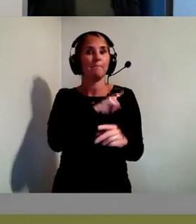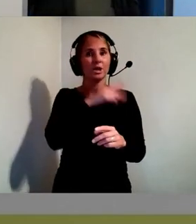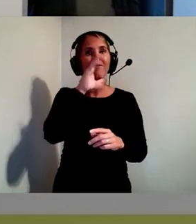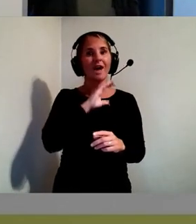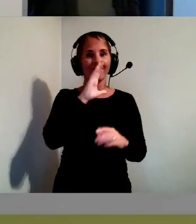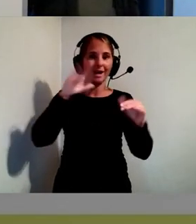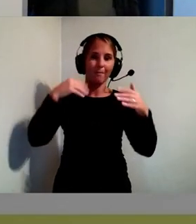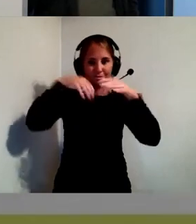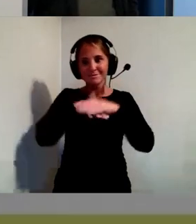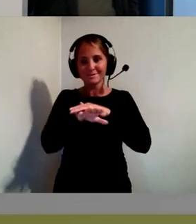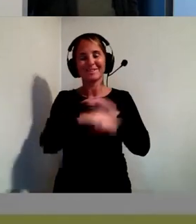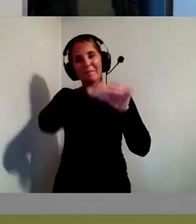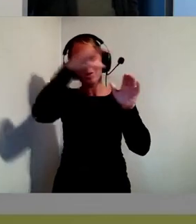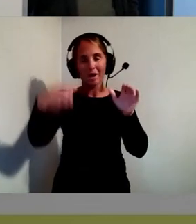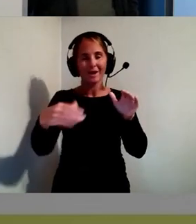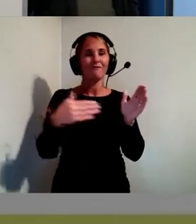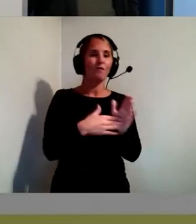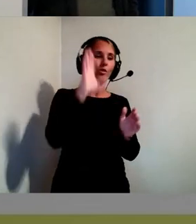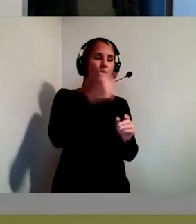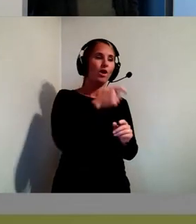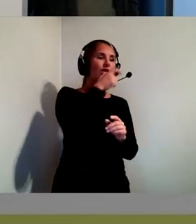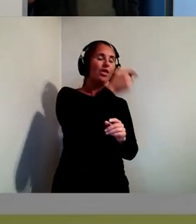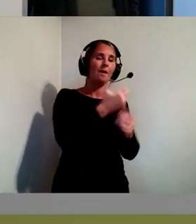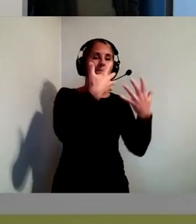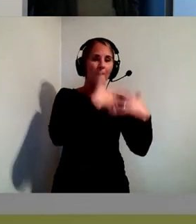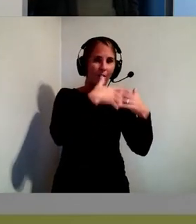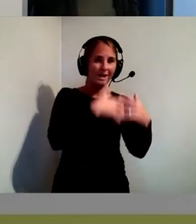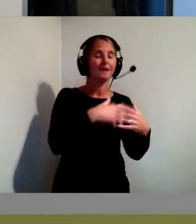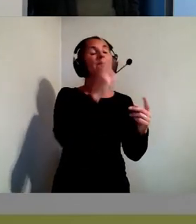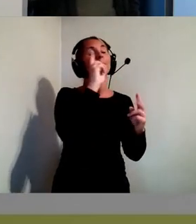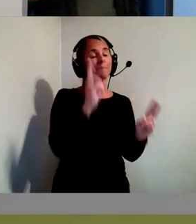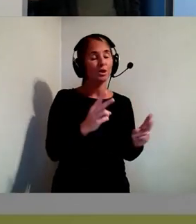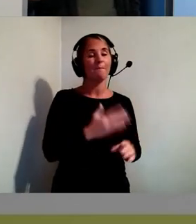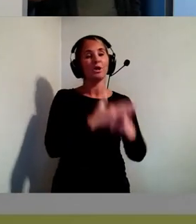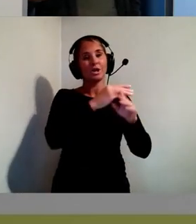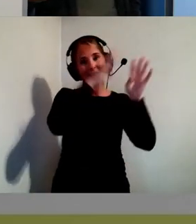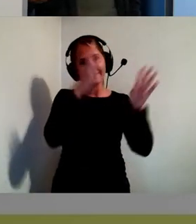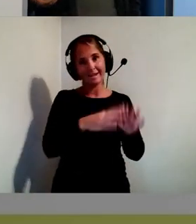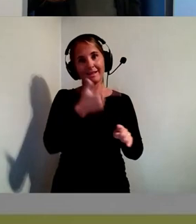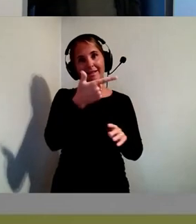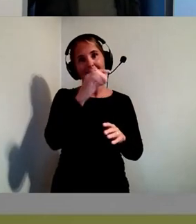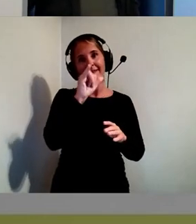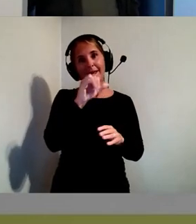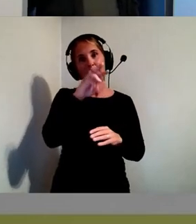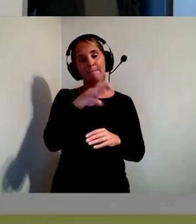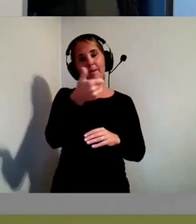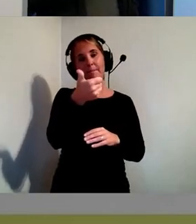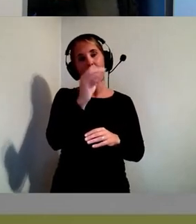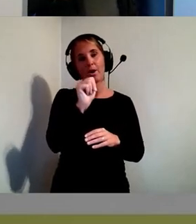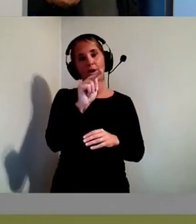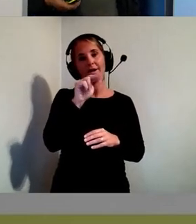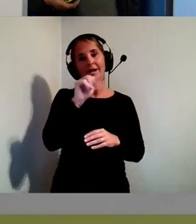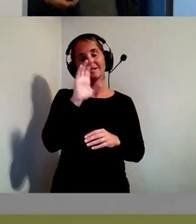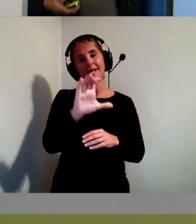det här myntades av den här citatmaskinen som också byggde internet, Tim Barners-Lee. Och det var alltså 1997